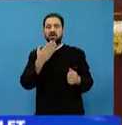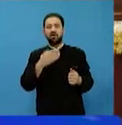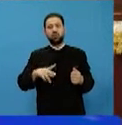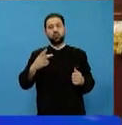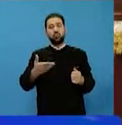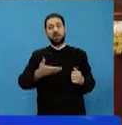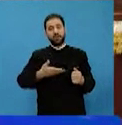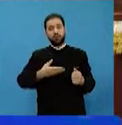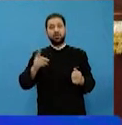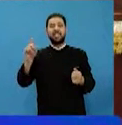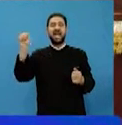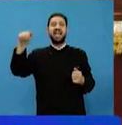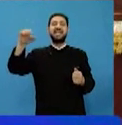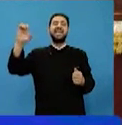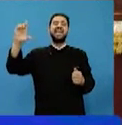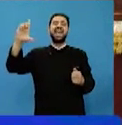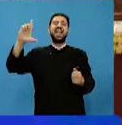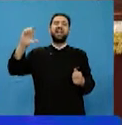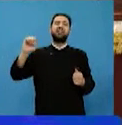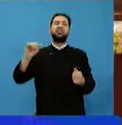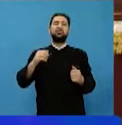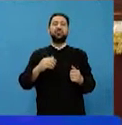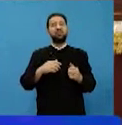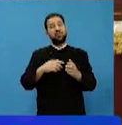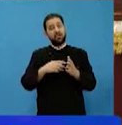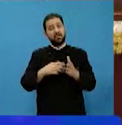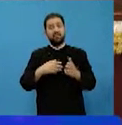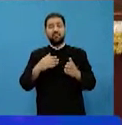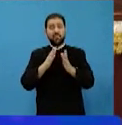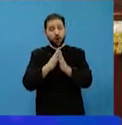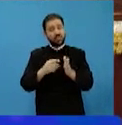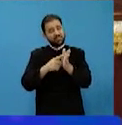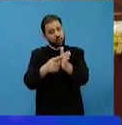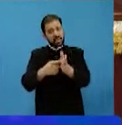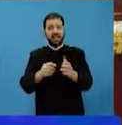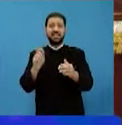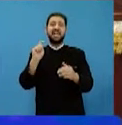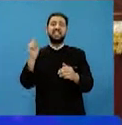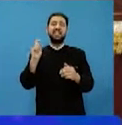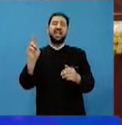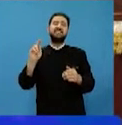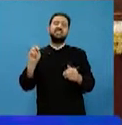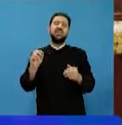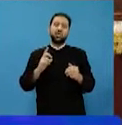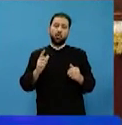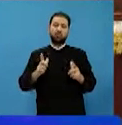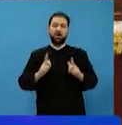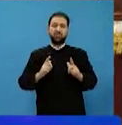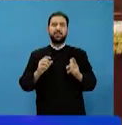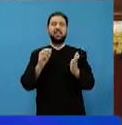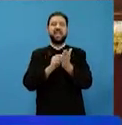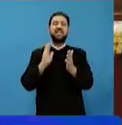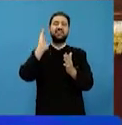Sunt preotul Danil Iacșa și vă invit în continuare să urmăriți programele Trinitas TV iar eu vă aștept aici până data